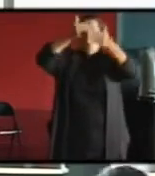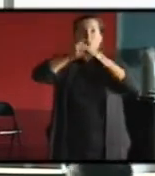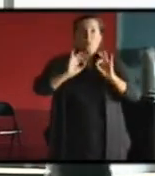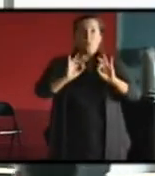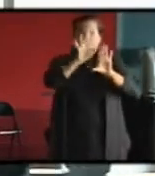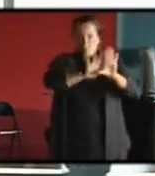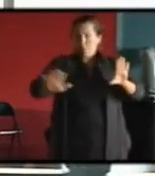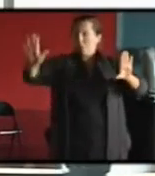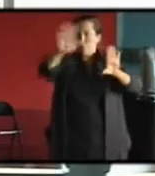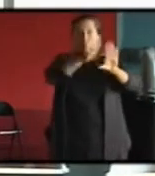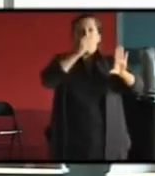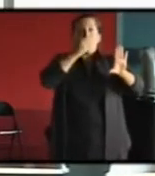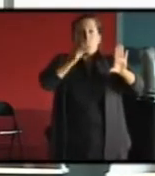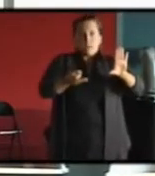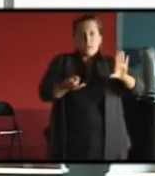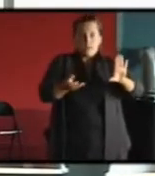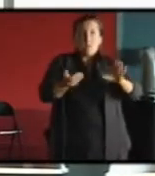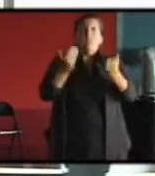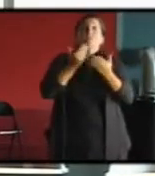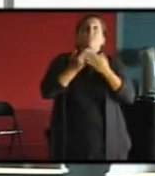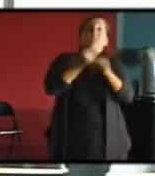homogènes à l'inverse quand on est avec des...